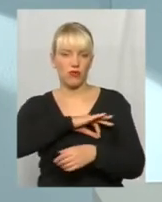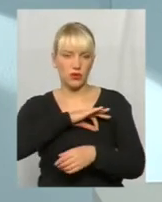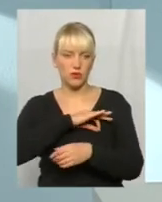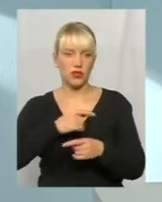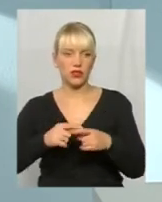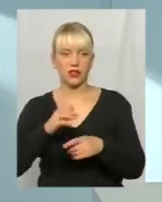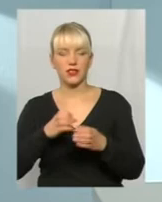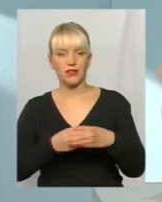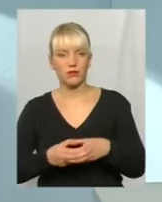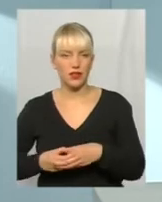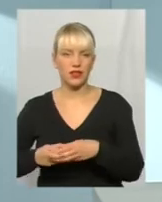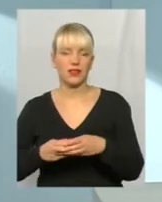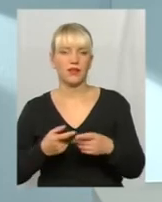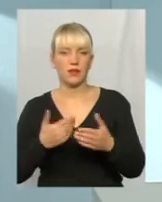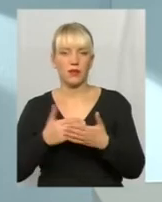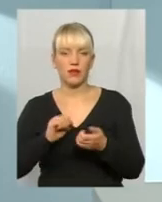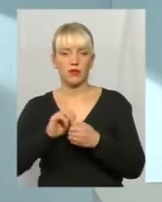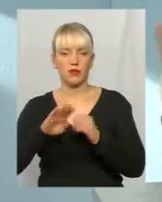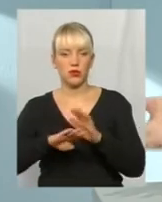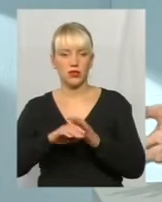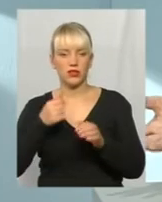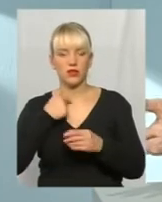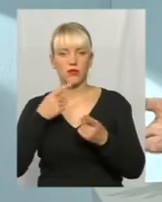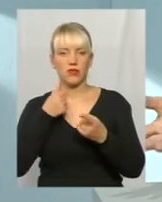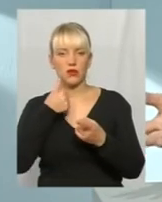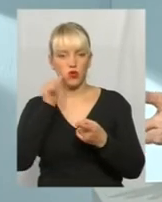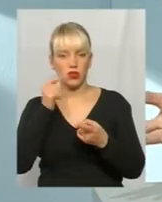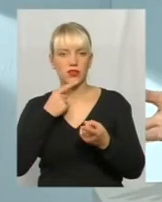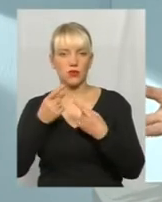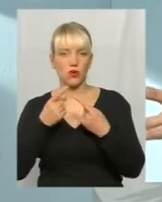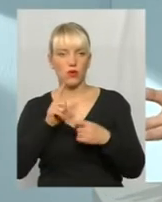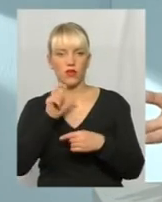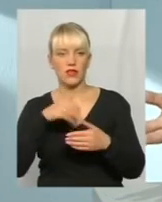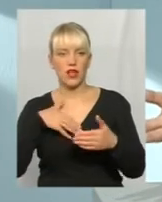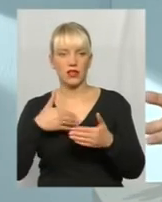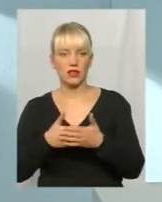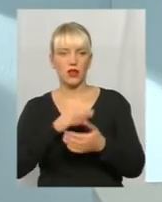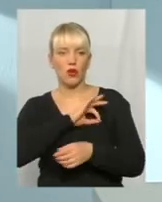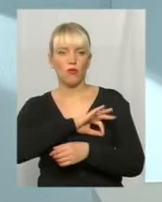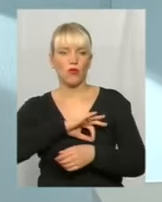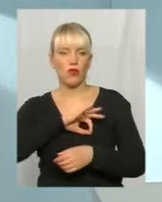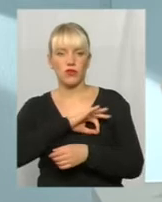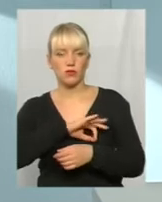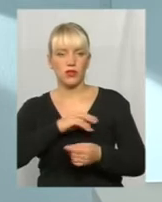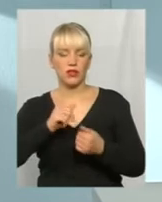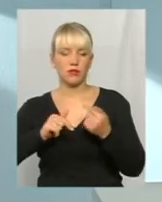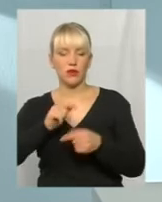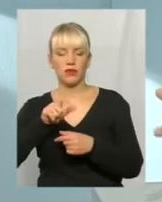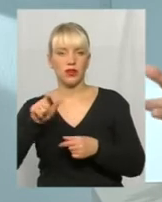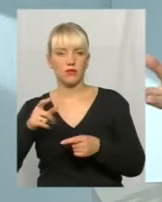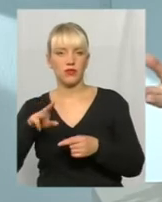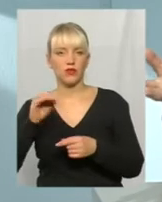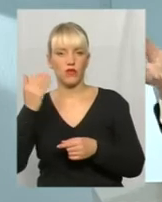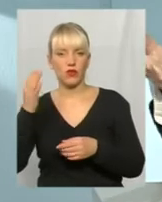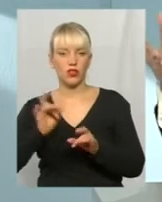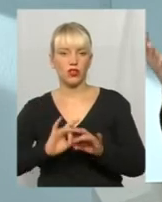вчора спілкувалися, наприклад, в Кам'янці-Подільському з активними членами профспілки підприємців, то вони розповіли, що вони,